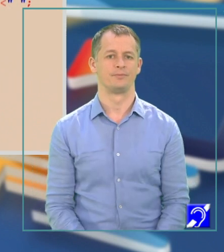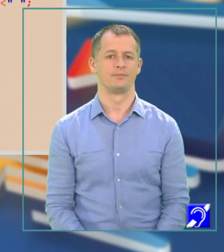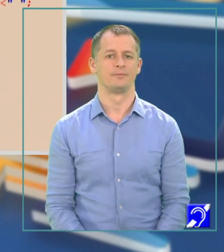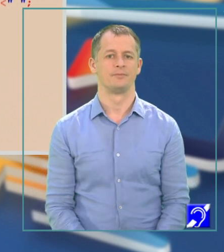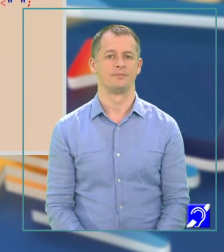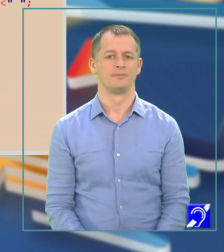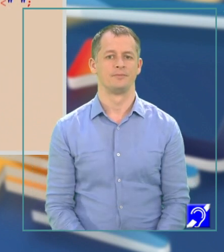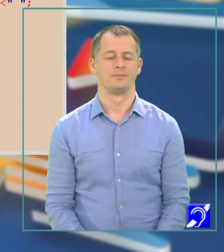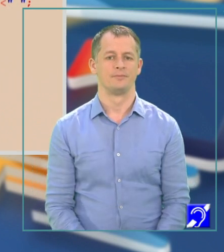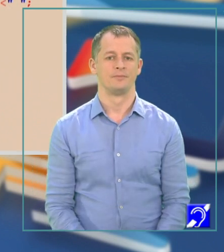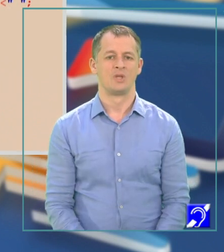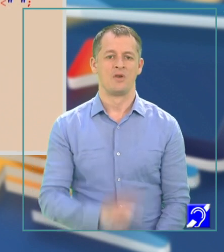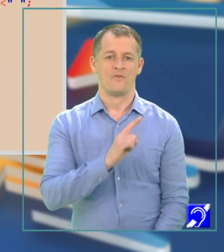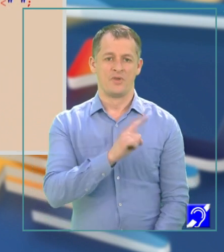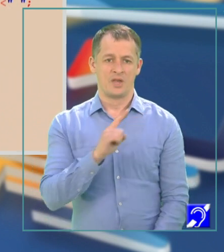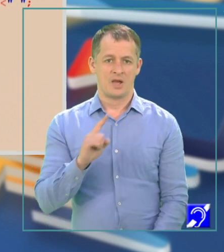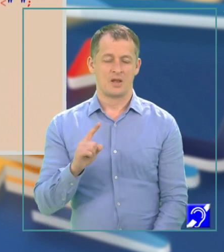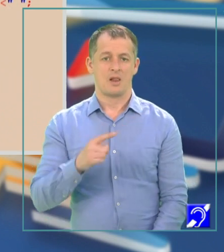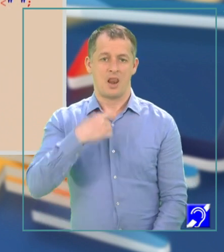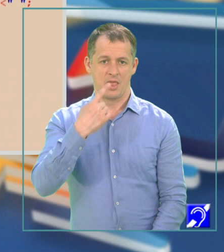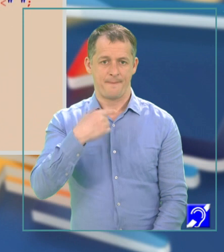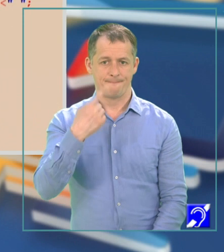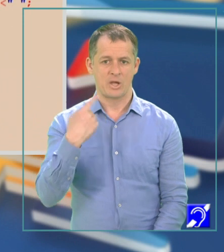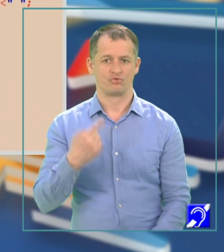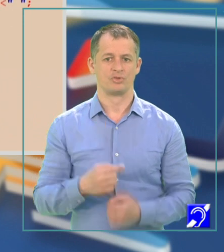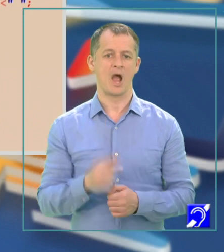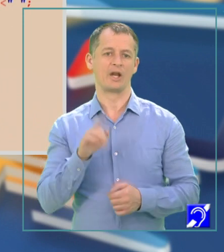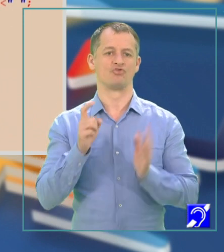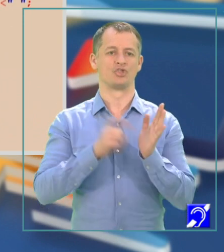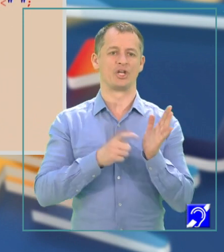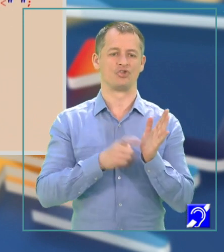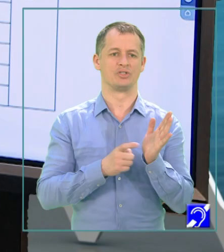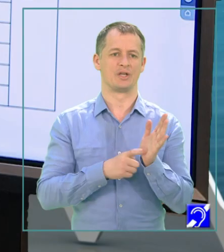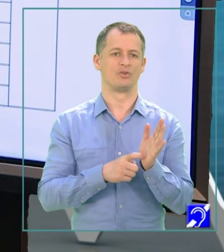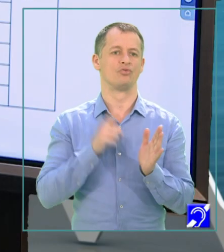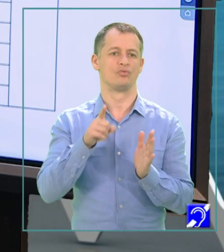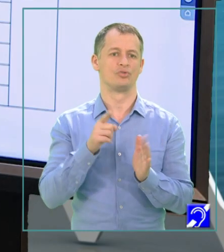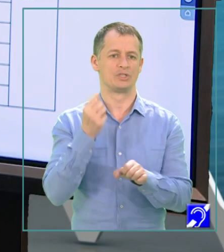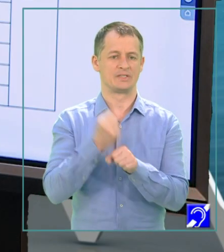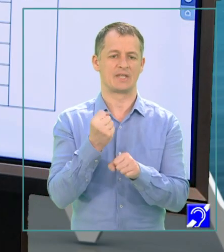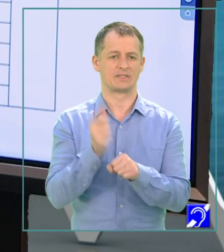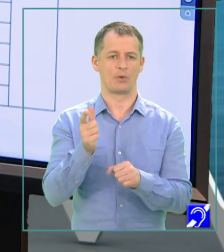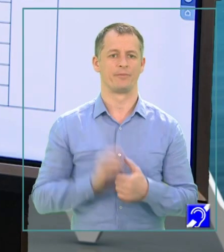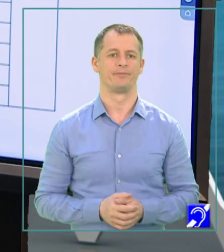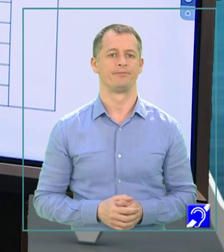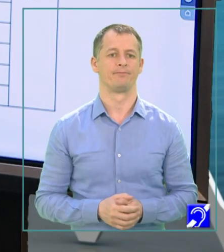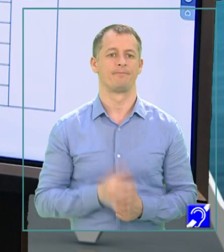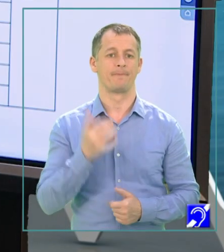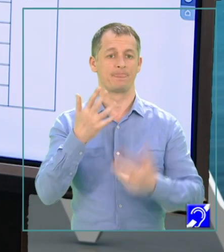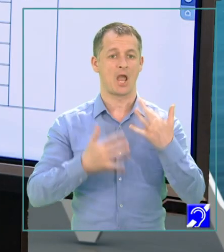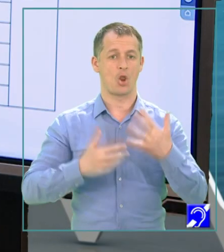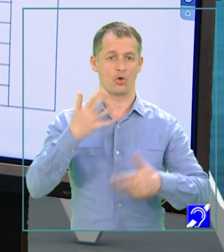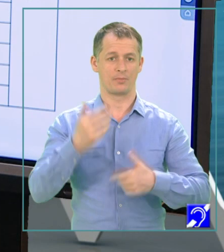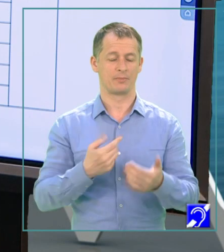Fiecare limbaj având cerințele și sintaxa lui. Algoritmul pentru afișarea